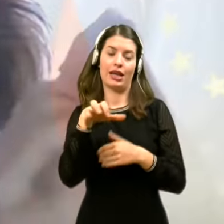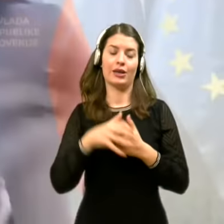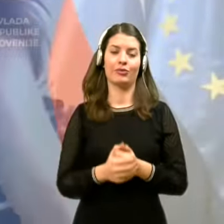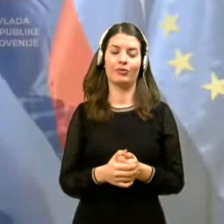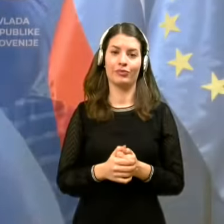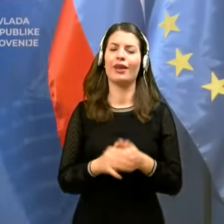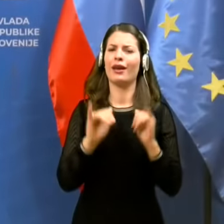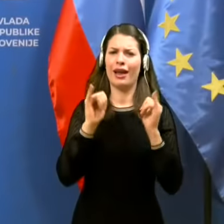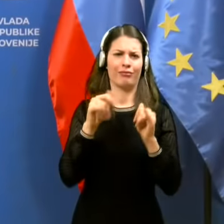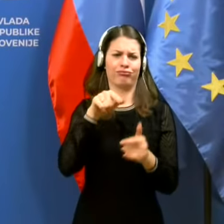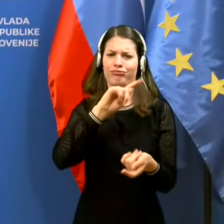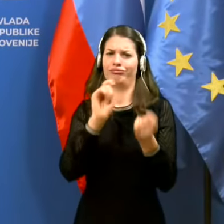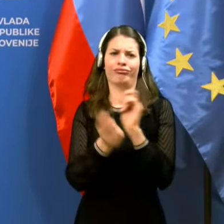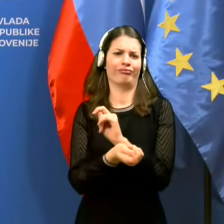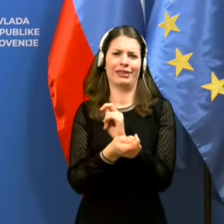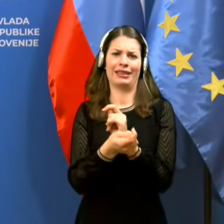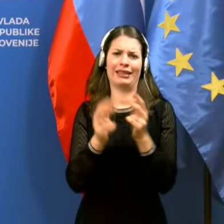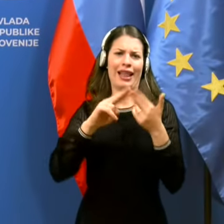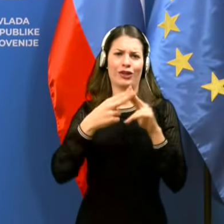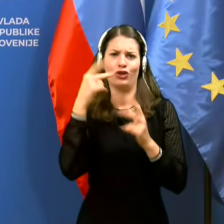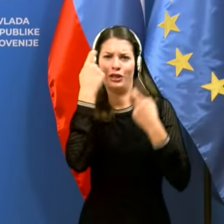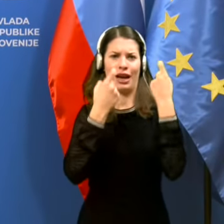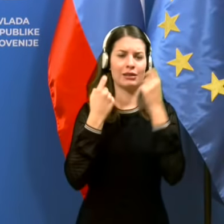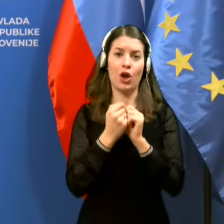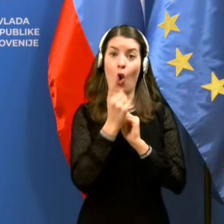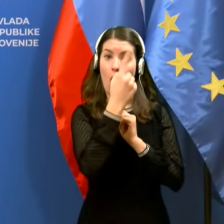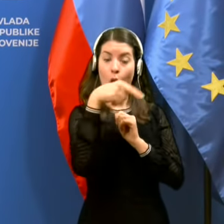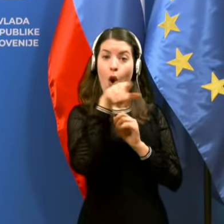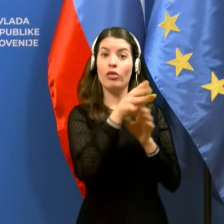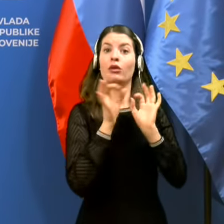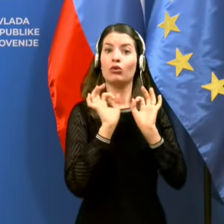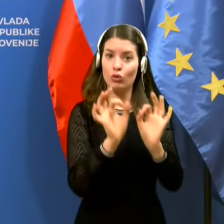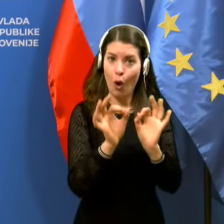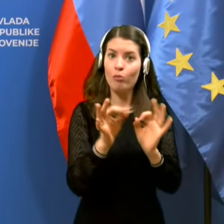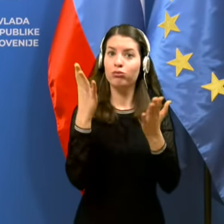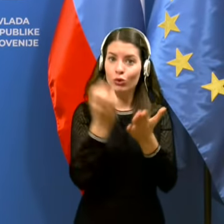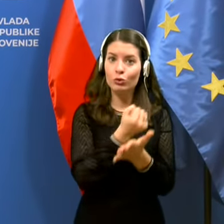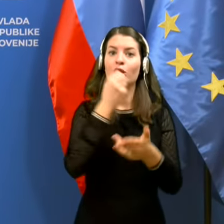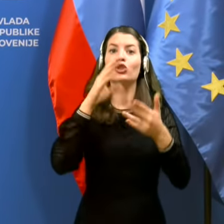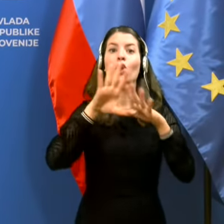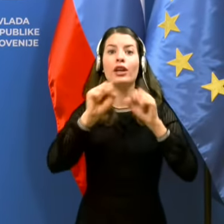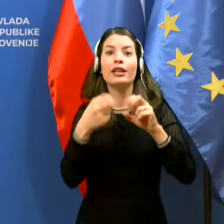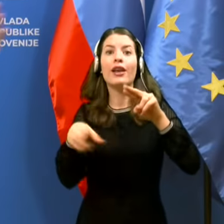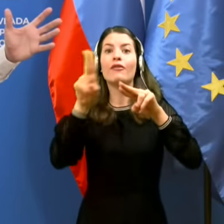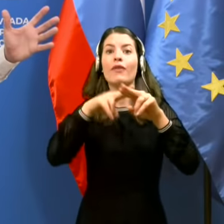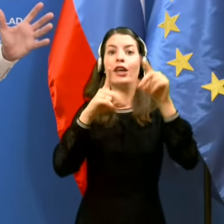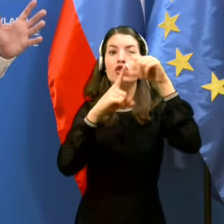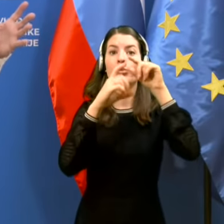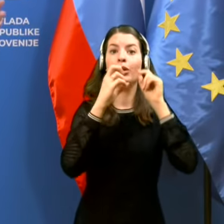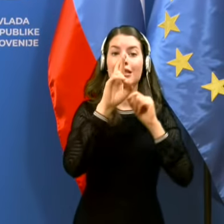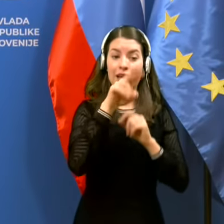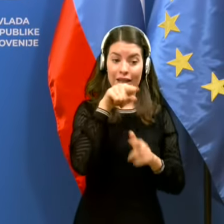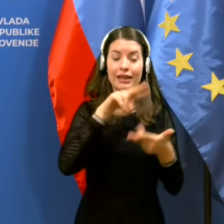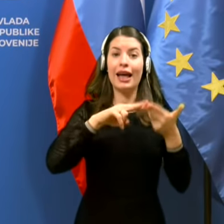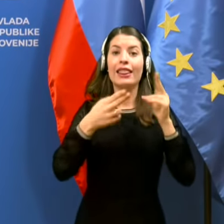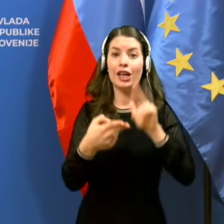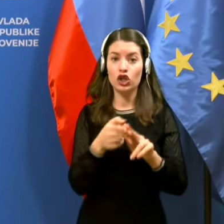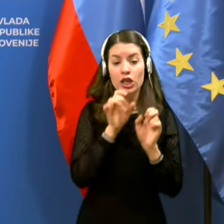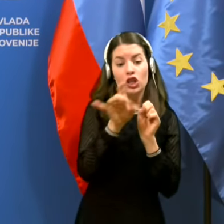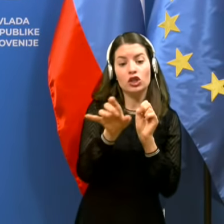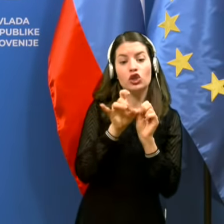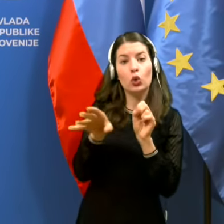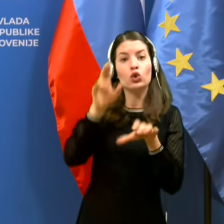Čist prevržem koncepta, mislim, oni so pohvaljno naredili više število PCR testov in so izločili kužneja. Mislim, seveda